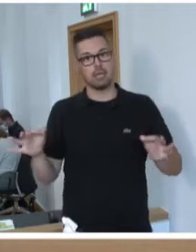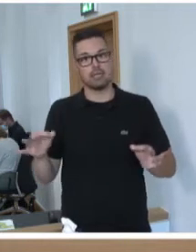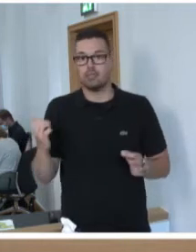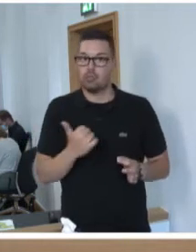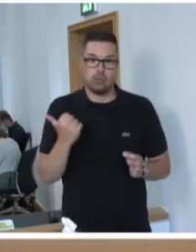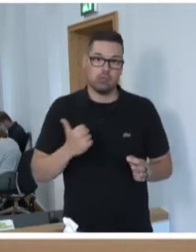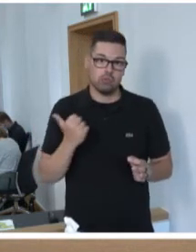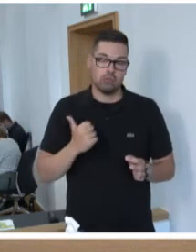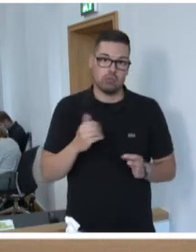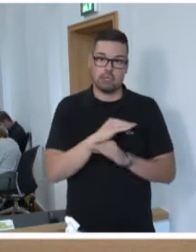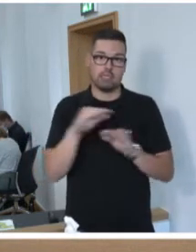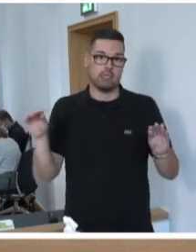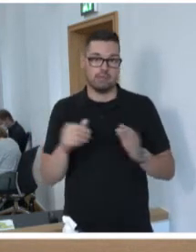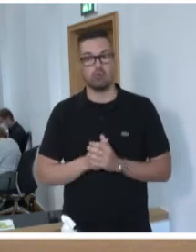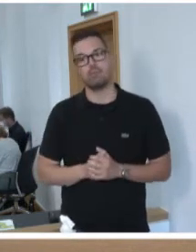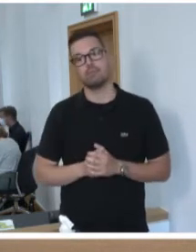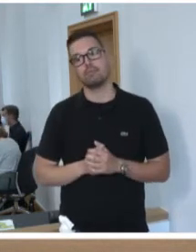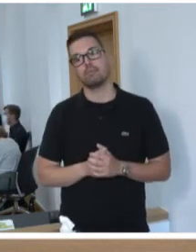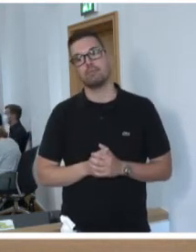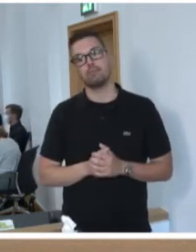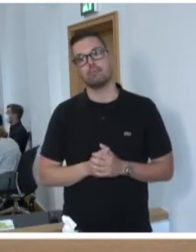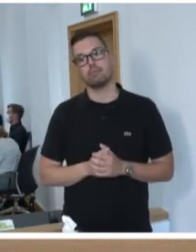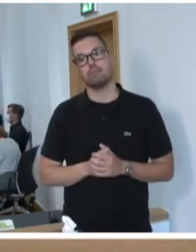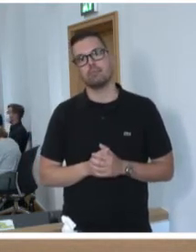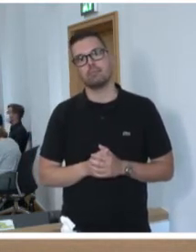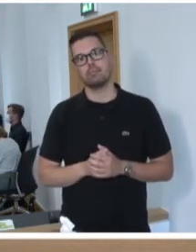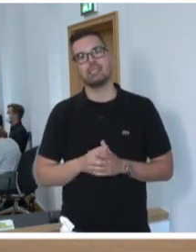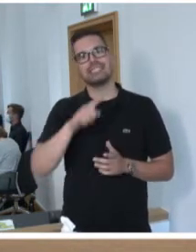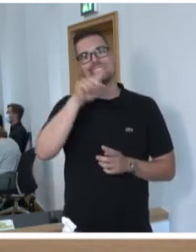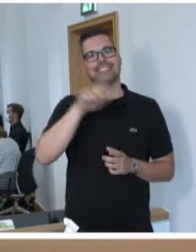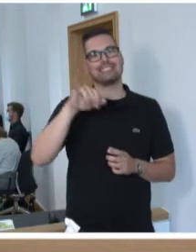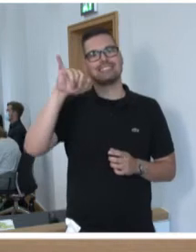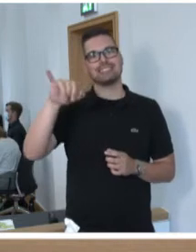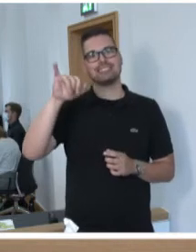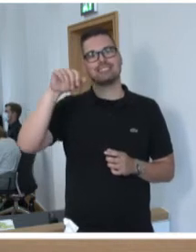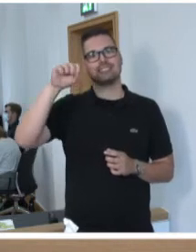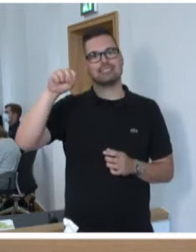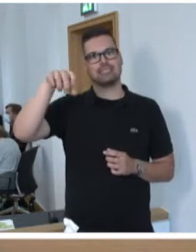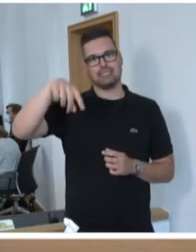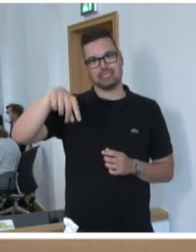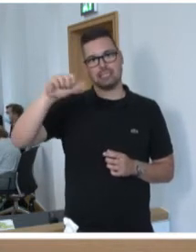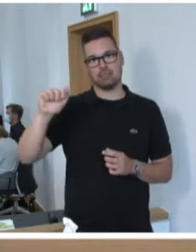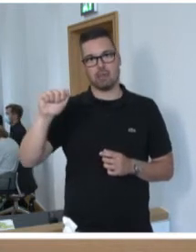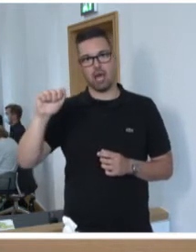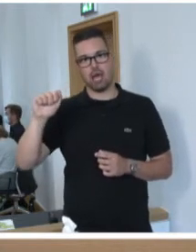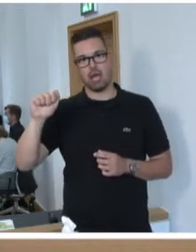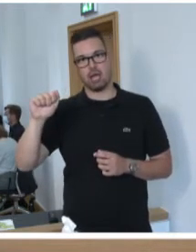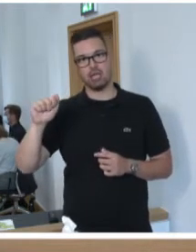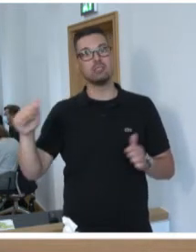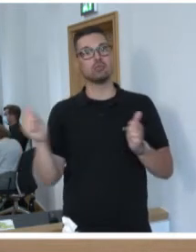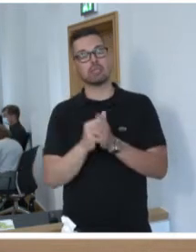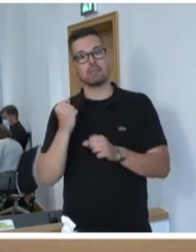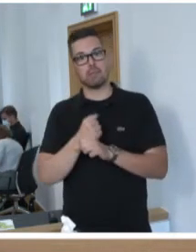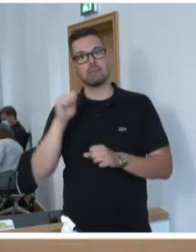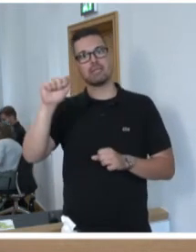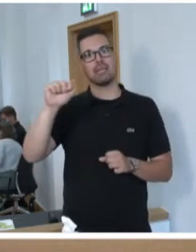tolle Nachricht gewesen für unser Land. Die Nachricht, dass CISPA, das Forschungszentrum, eine Kooperation eingeht mit